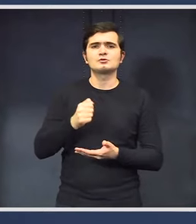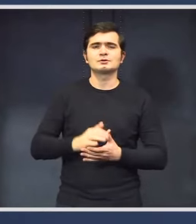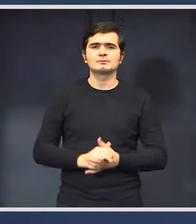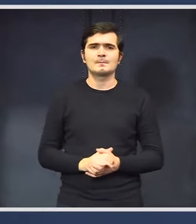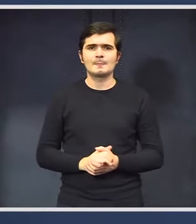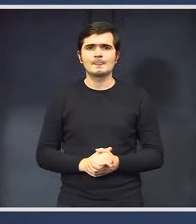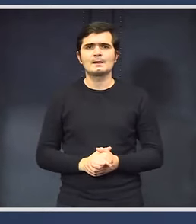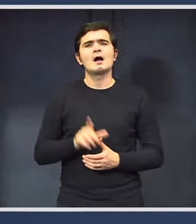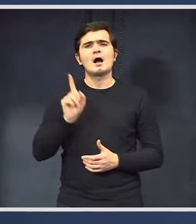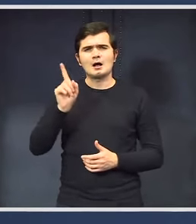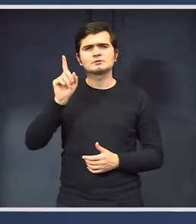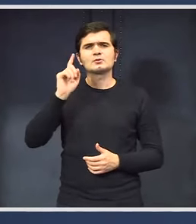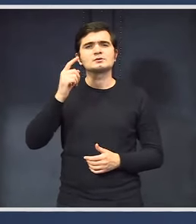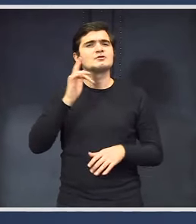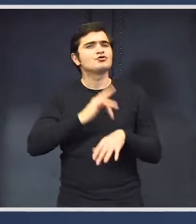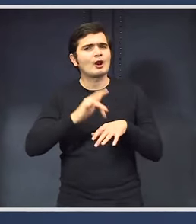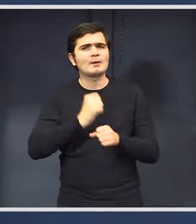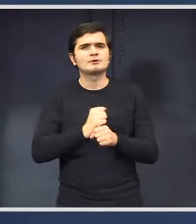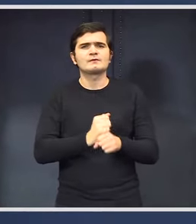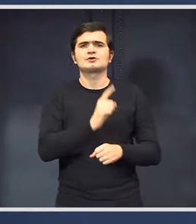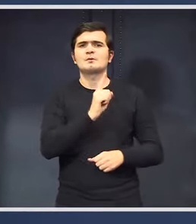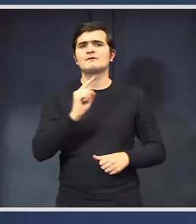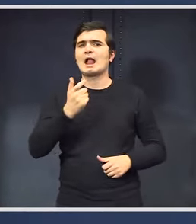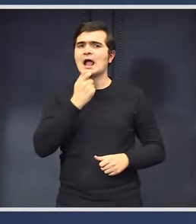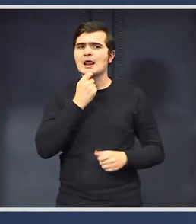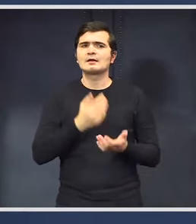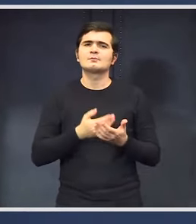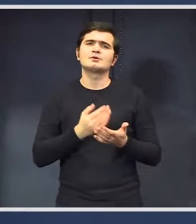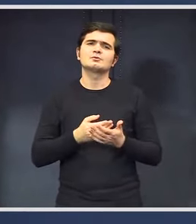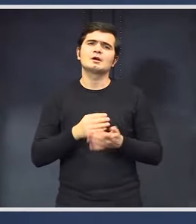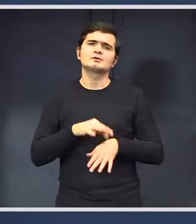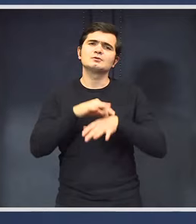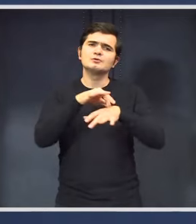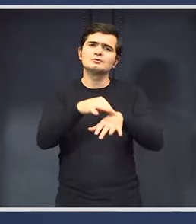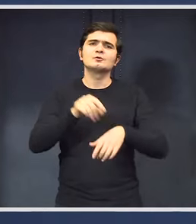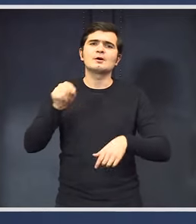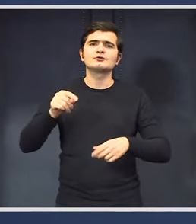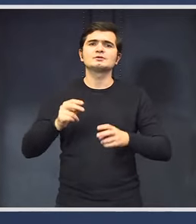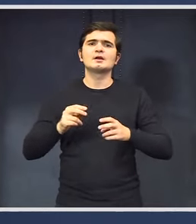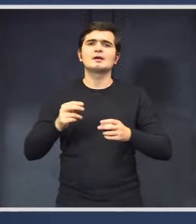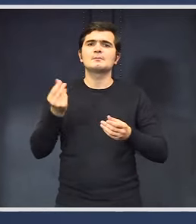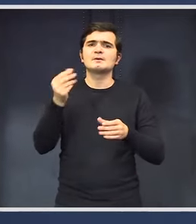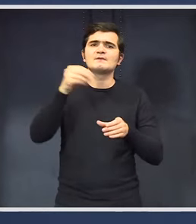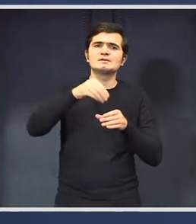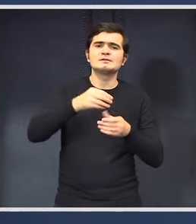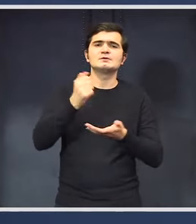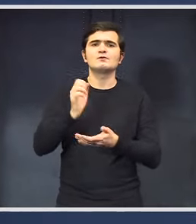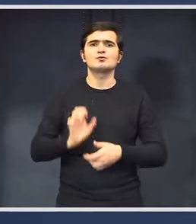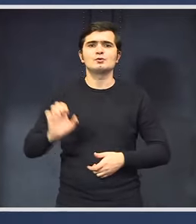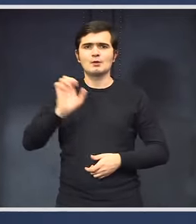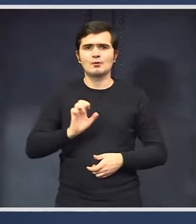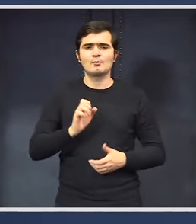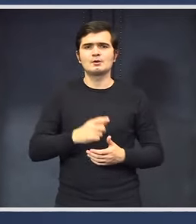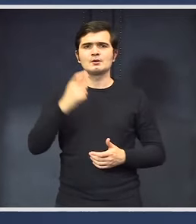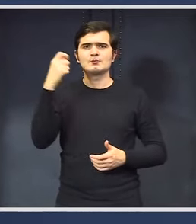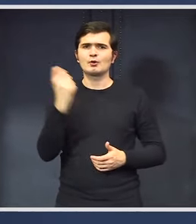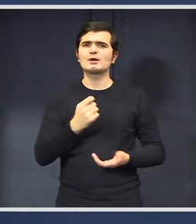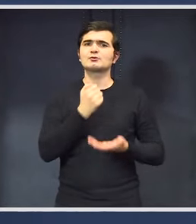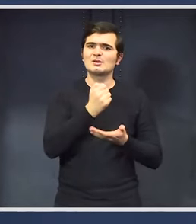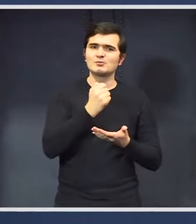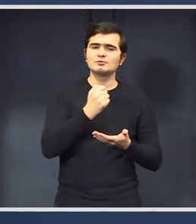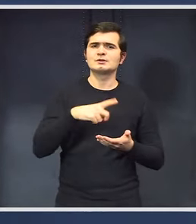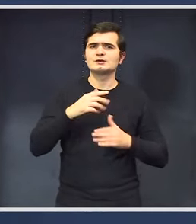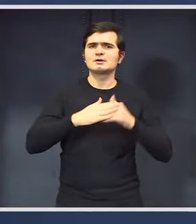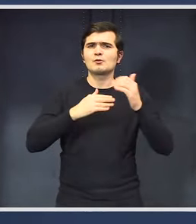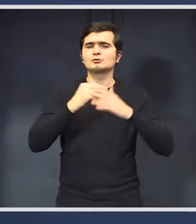ceea ce vom încerca să facem în fiecare an, să ducem aceste investiții pe fonduri europene. Proiectul este construit de buget, este construit